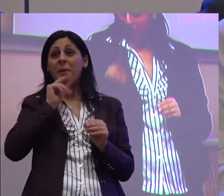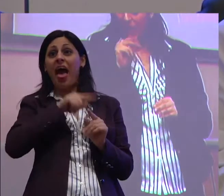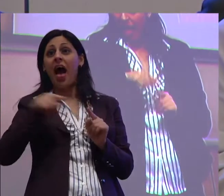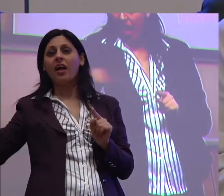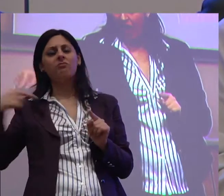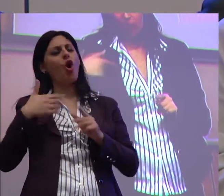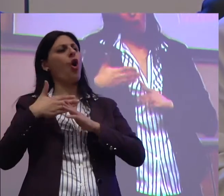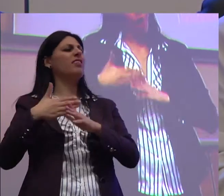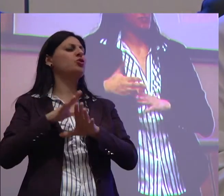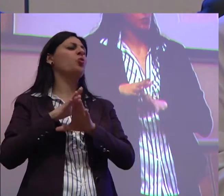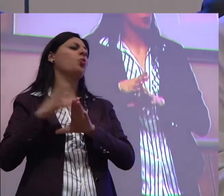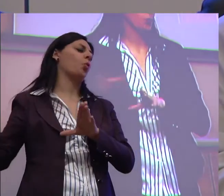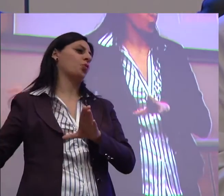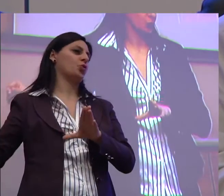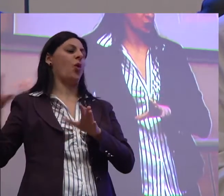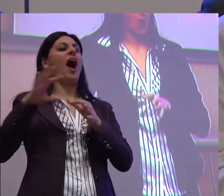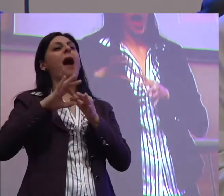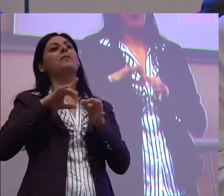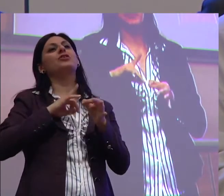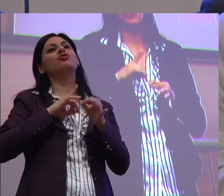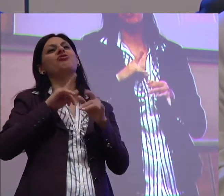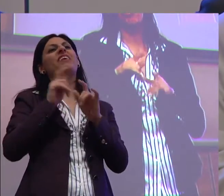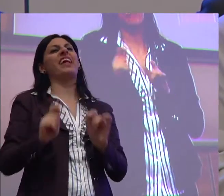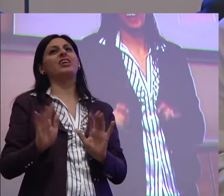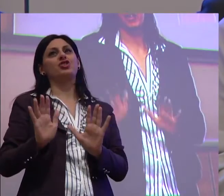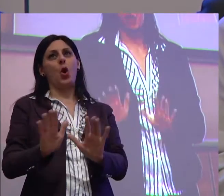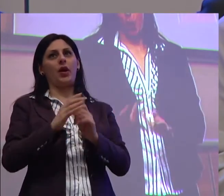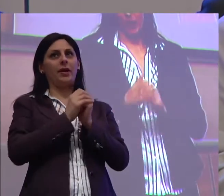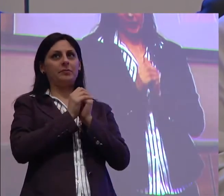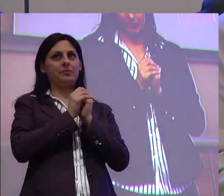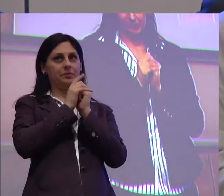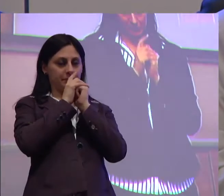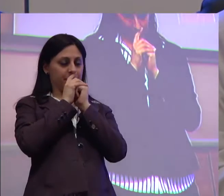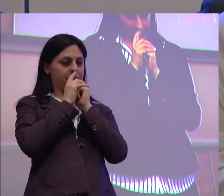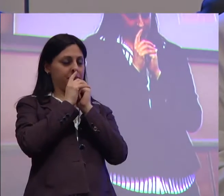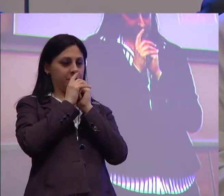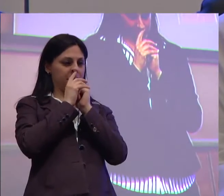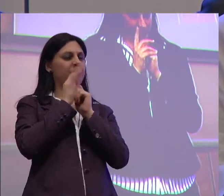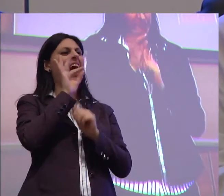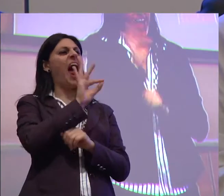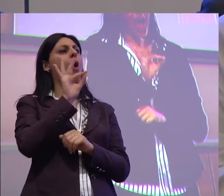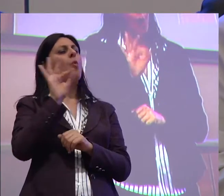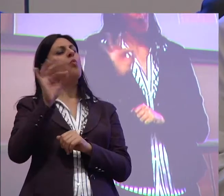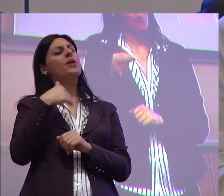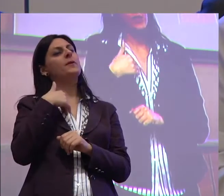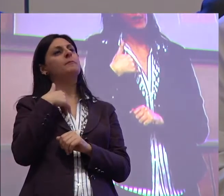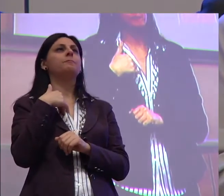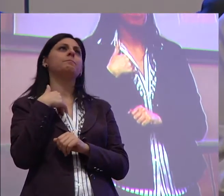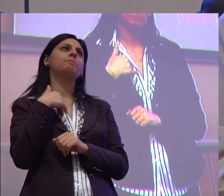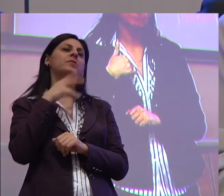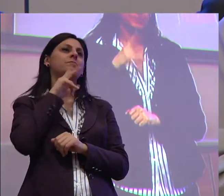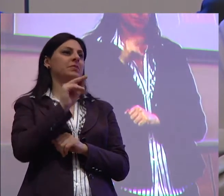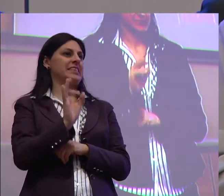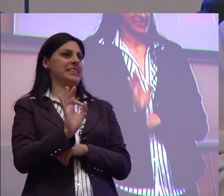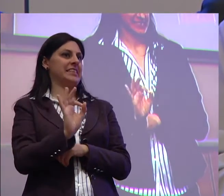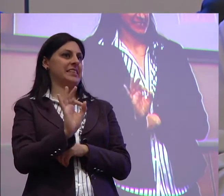che è stato detto dagli amici della federazione. Alcune cose però in particolare non sono state